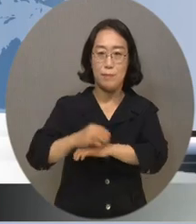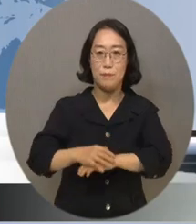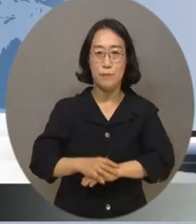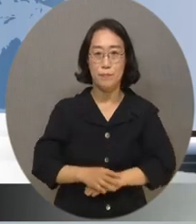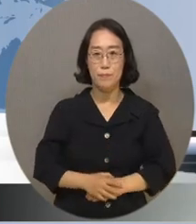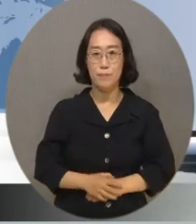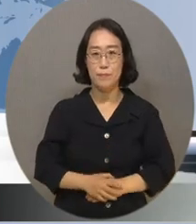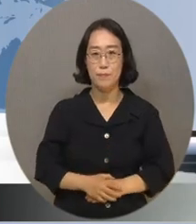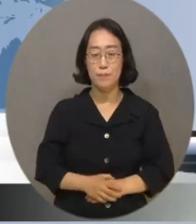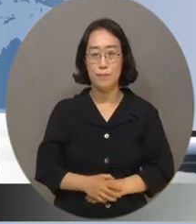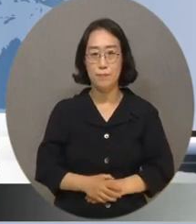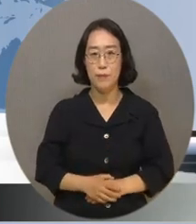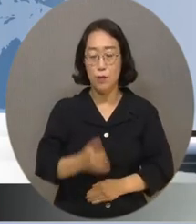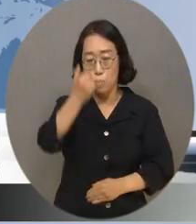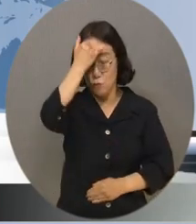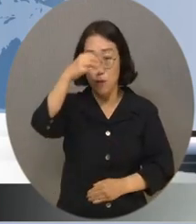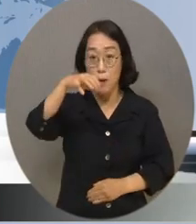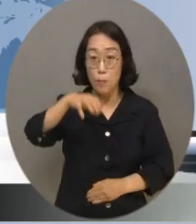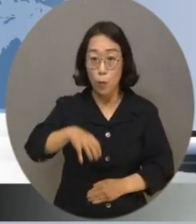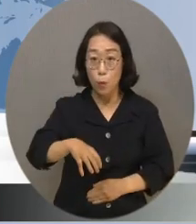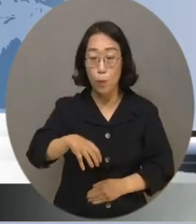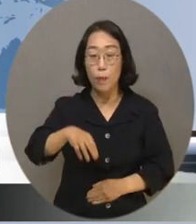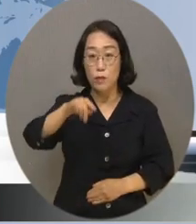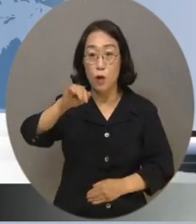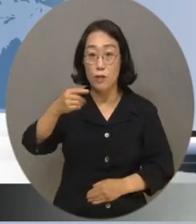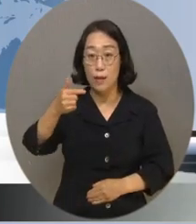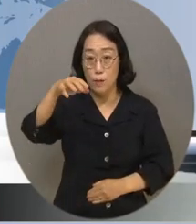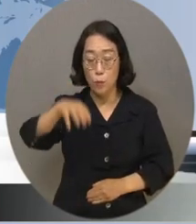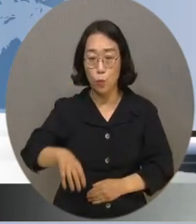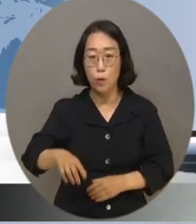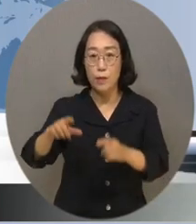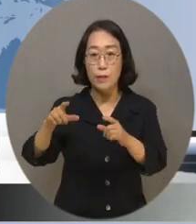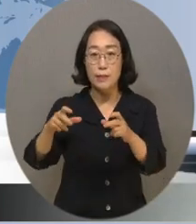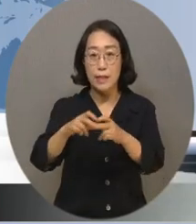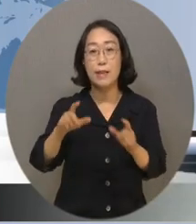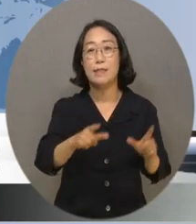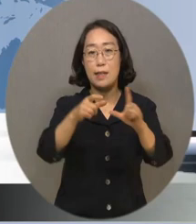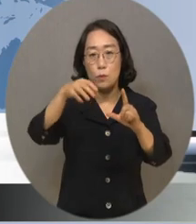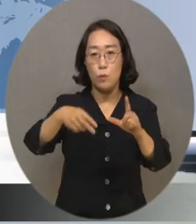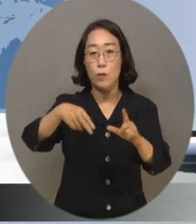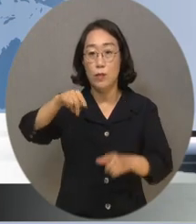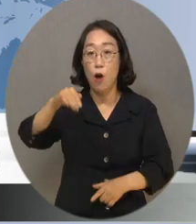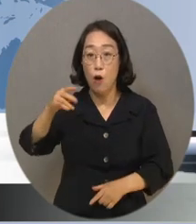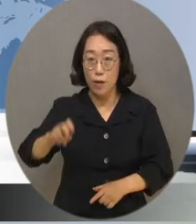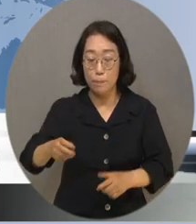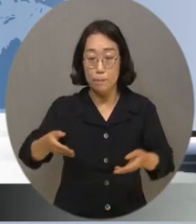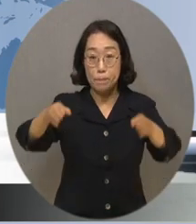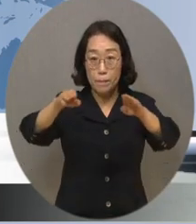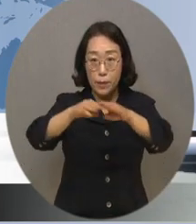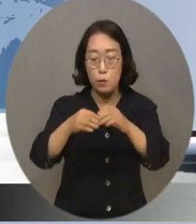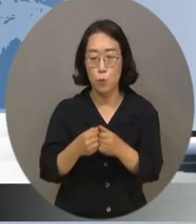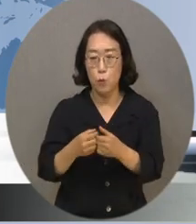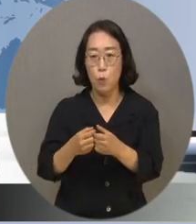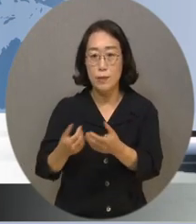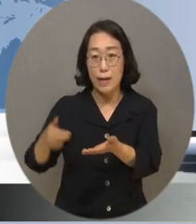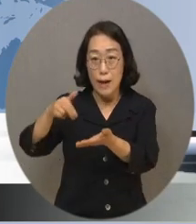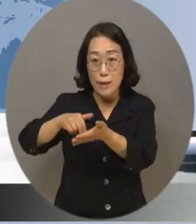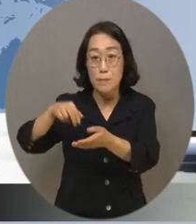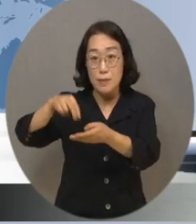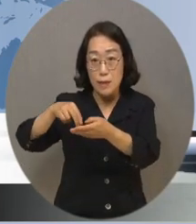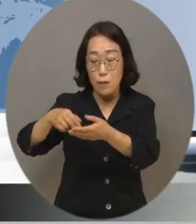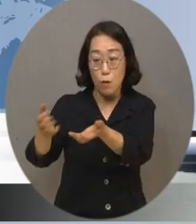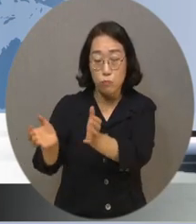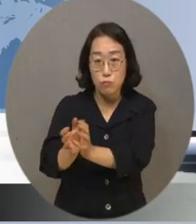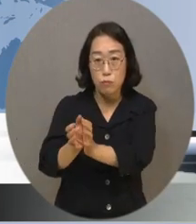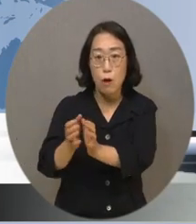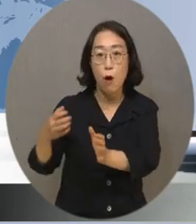충남 서산시의 장애인 거주시설인 서림케어드림과 한국장애인자립생활센터 총연합회가